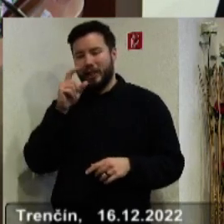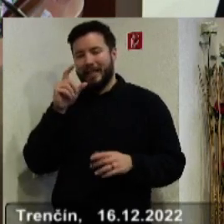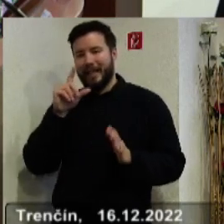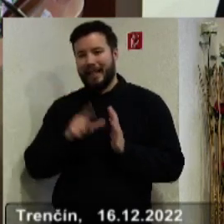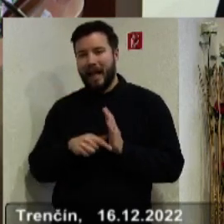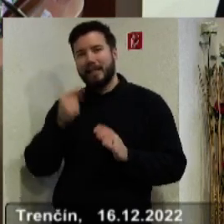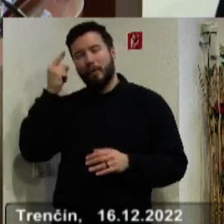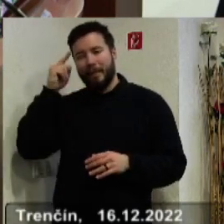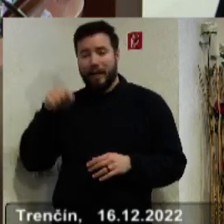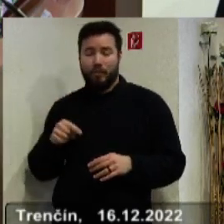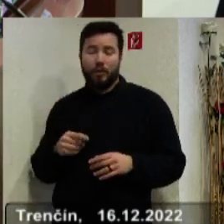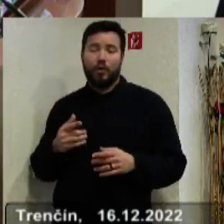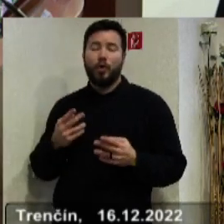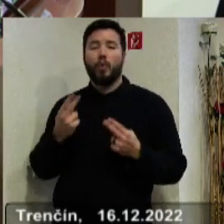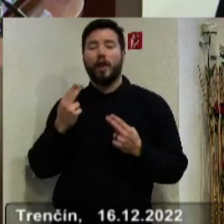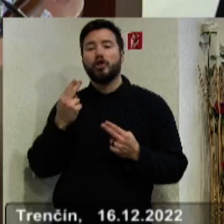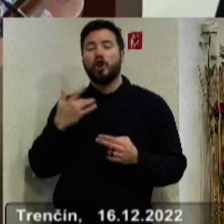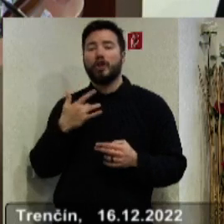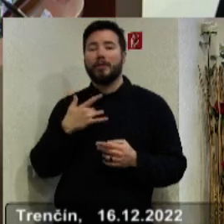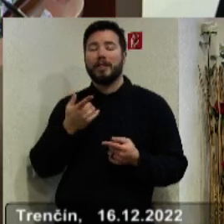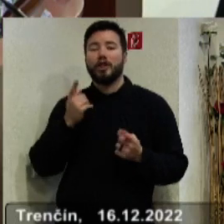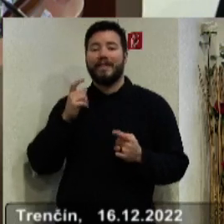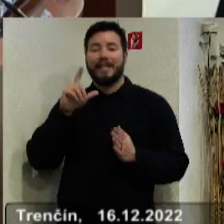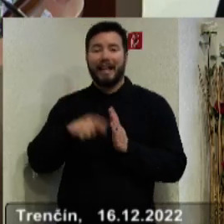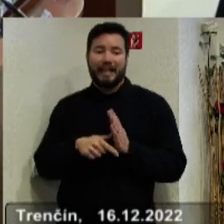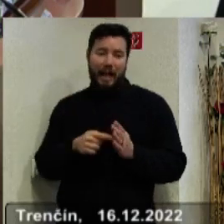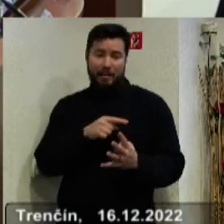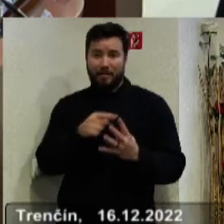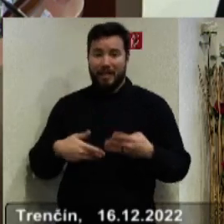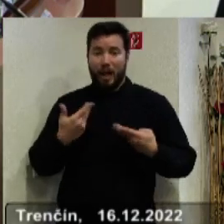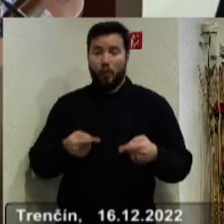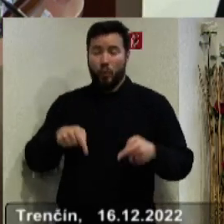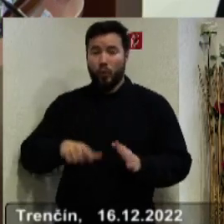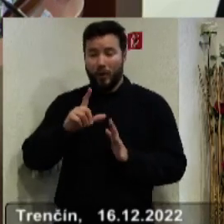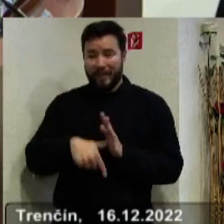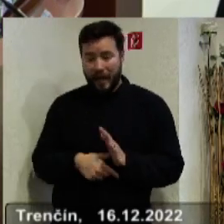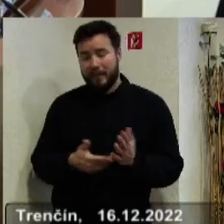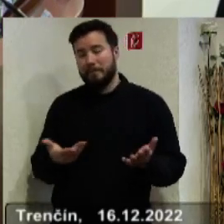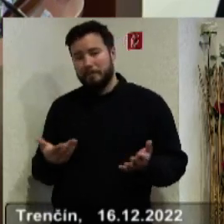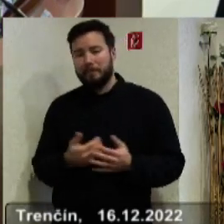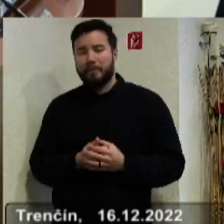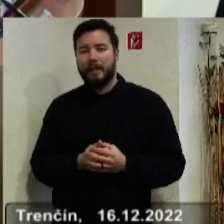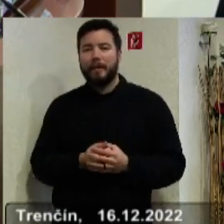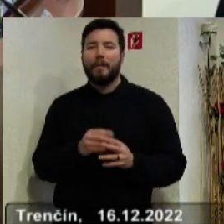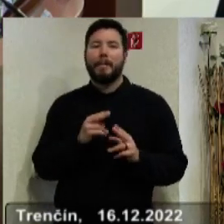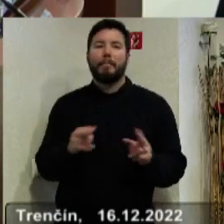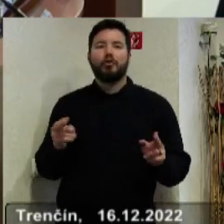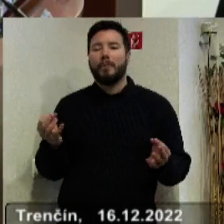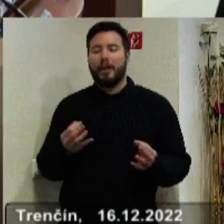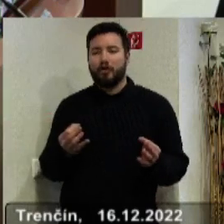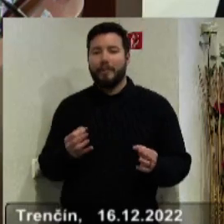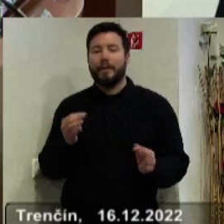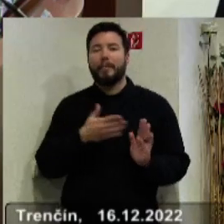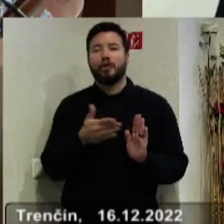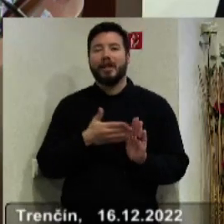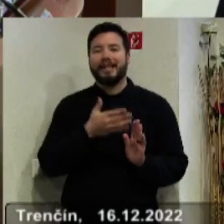Kraji, ktorý je rodiskom popredných osobností, ktoré formovali moderné slovenské národné dejiny. Možno aj preto, aby sme sa